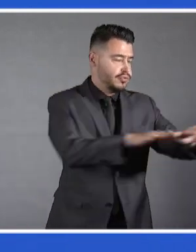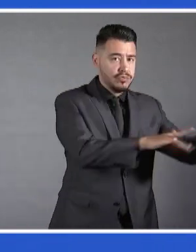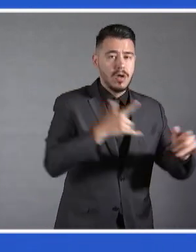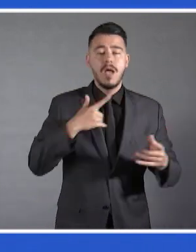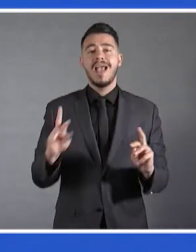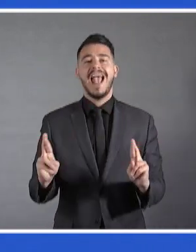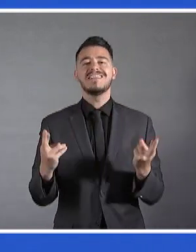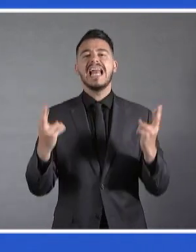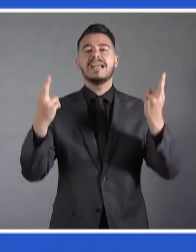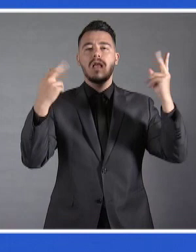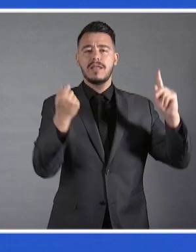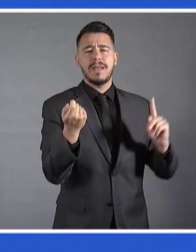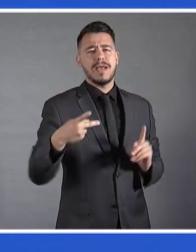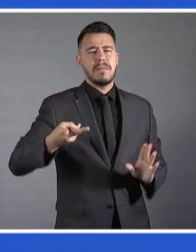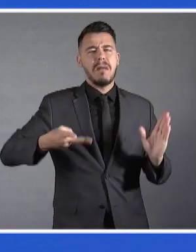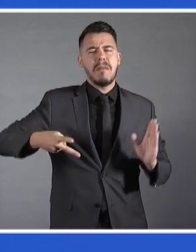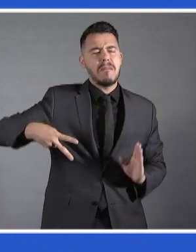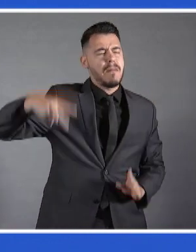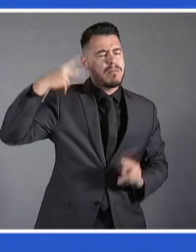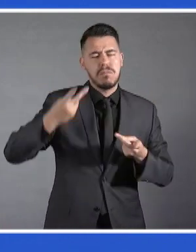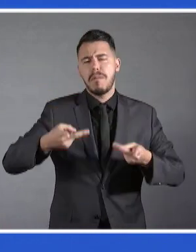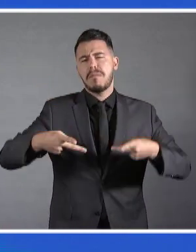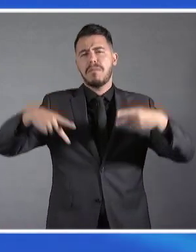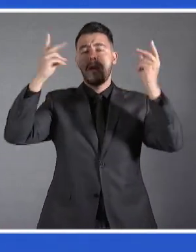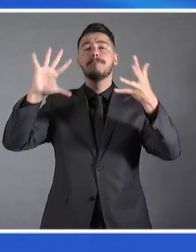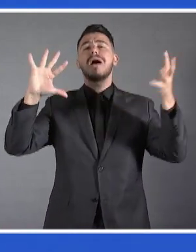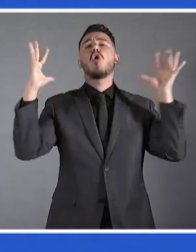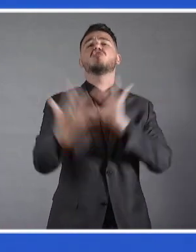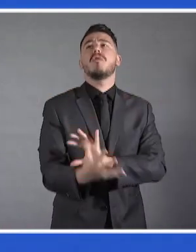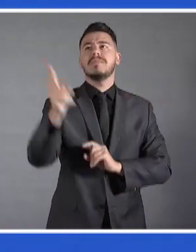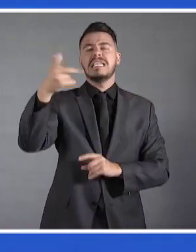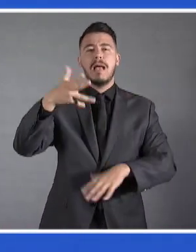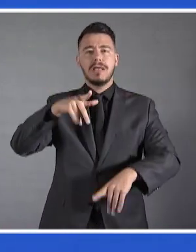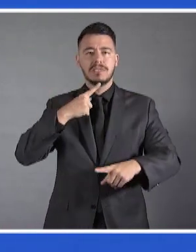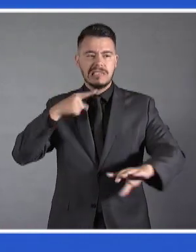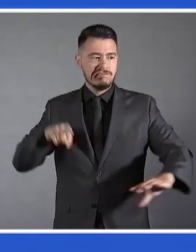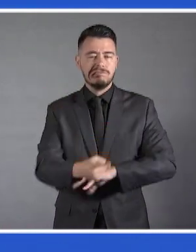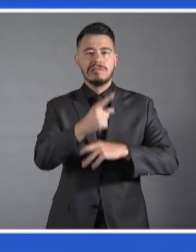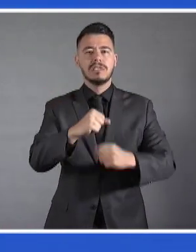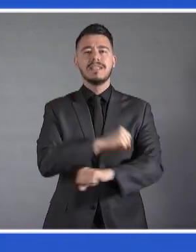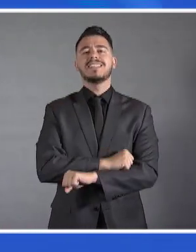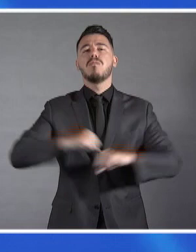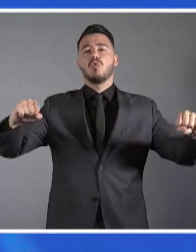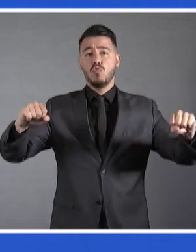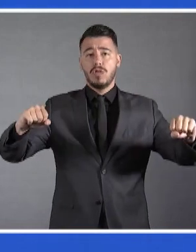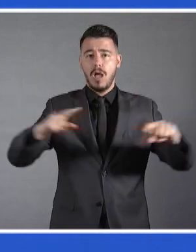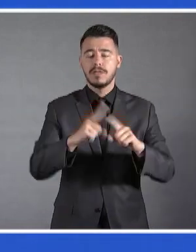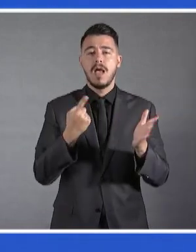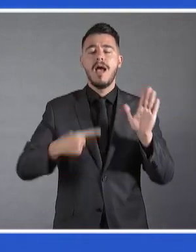την έκρηξη των τιμών σε παγκόσμια κλίματα, ενώ δημιουργεί ένα αρνητικό κλίμα